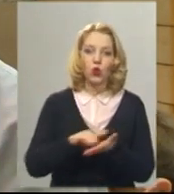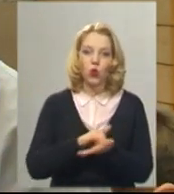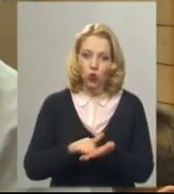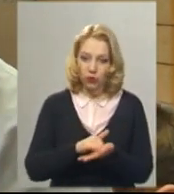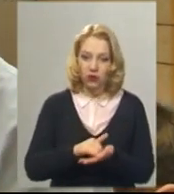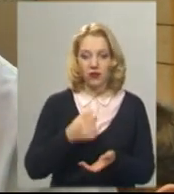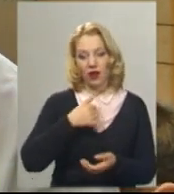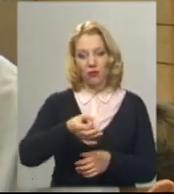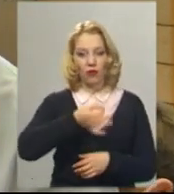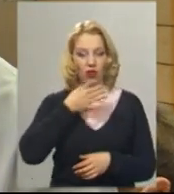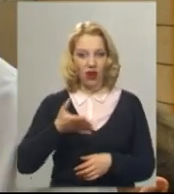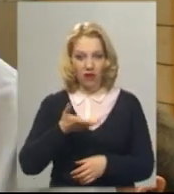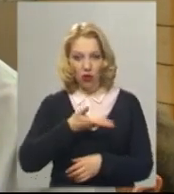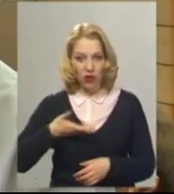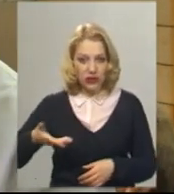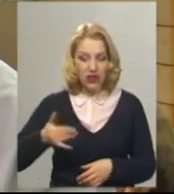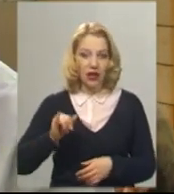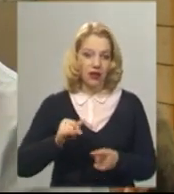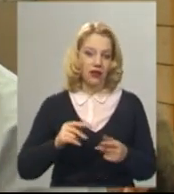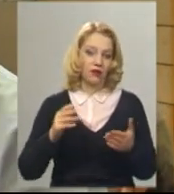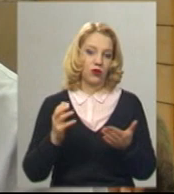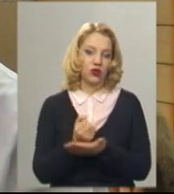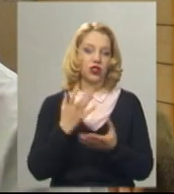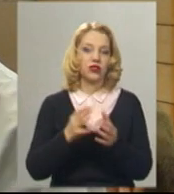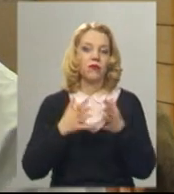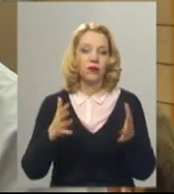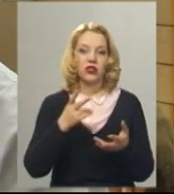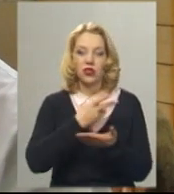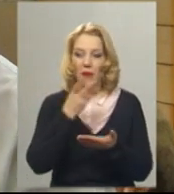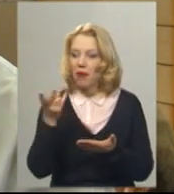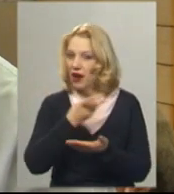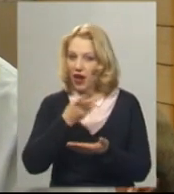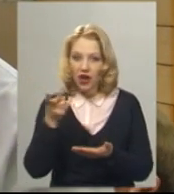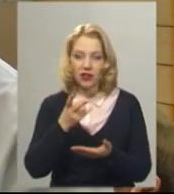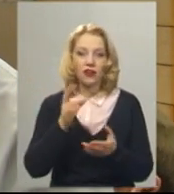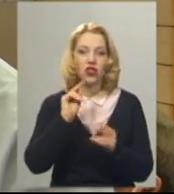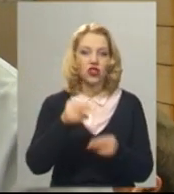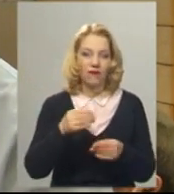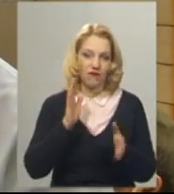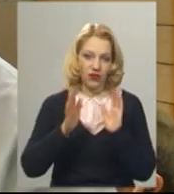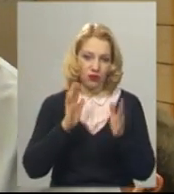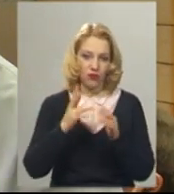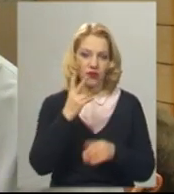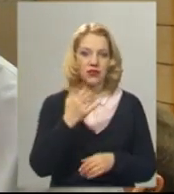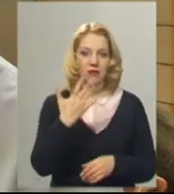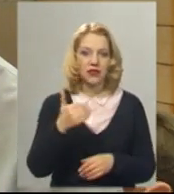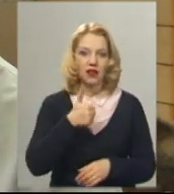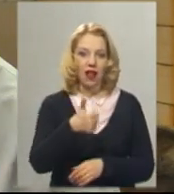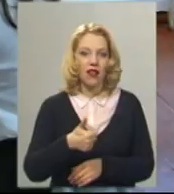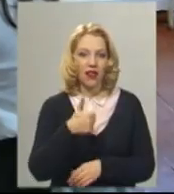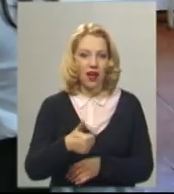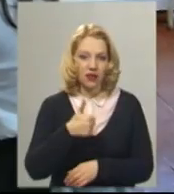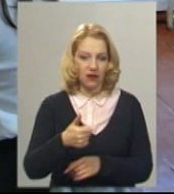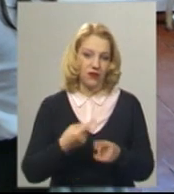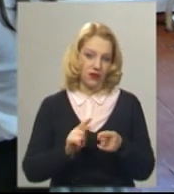І нам подобалося, там виходить ще більше переглядів було, як на фейсбуці. 250 лайків, і це вже для нас